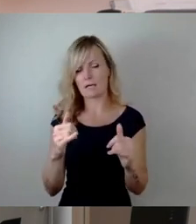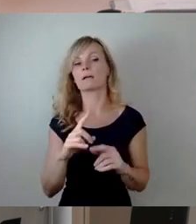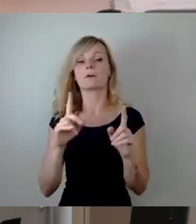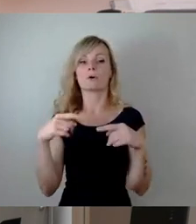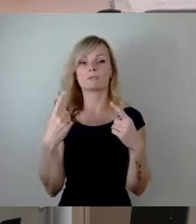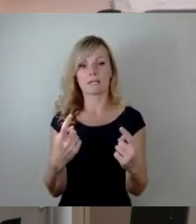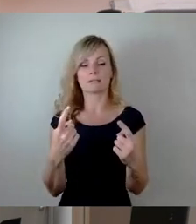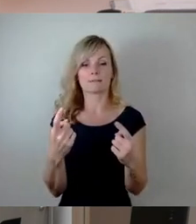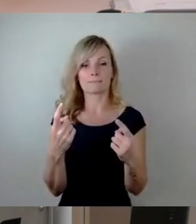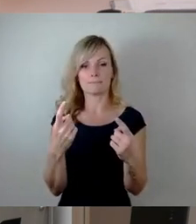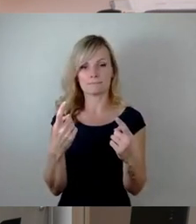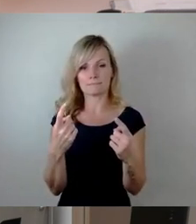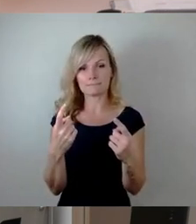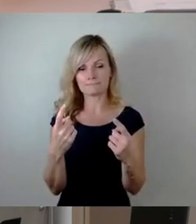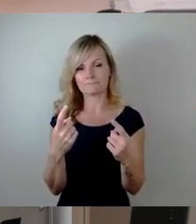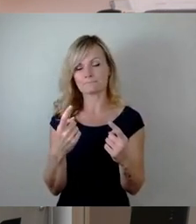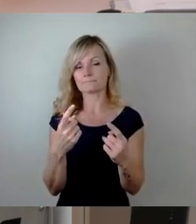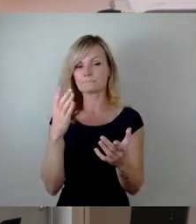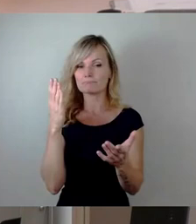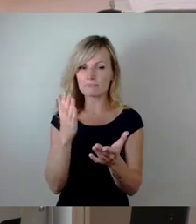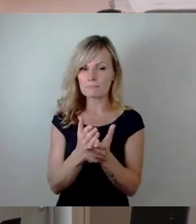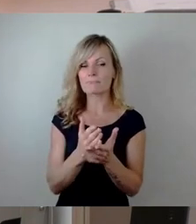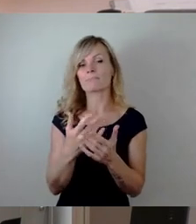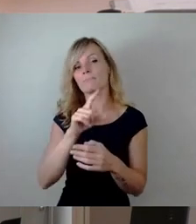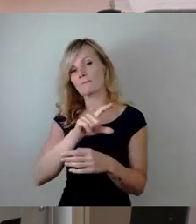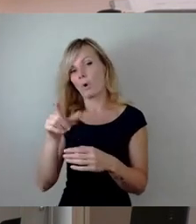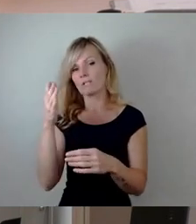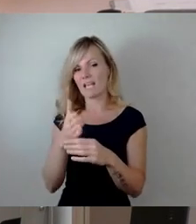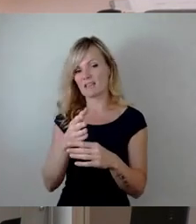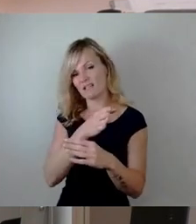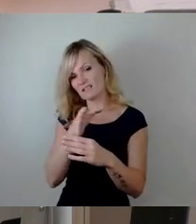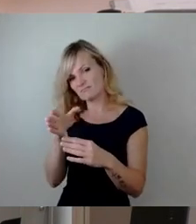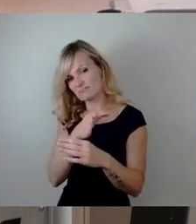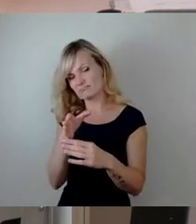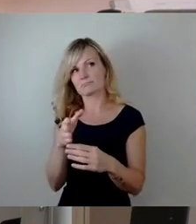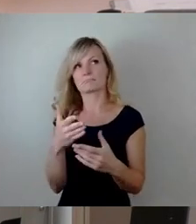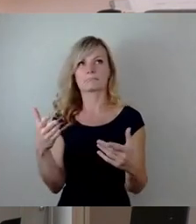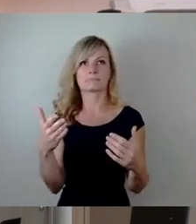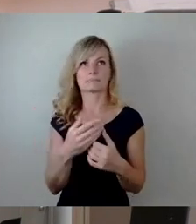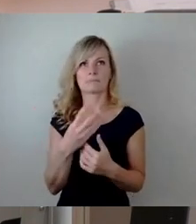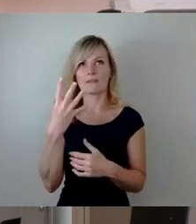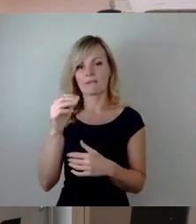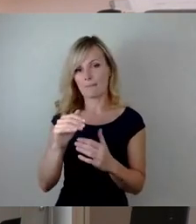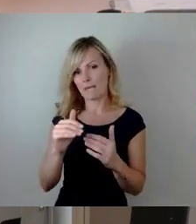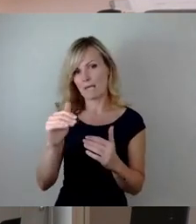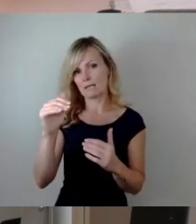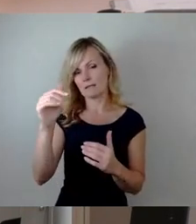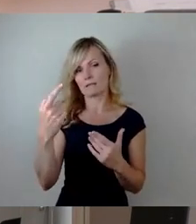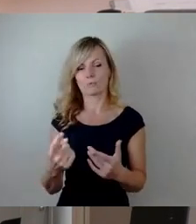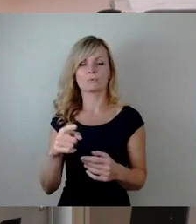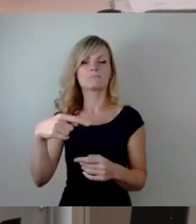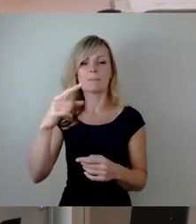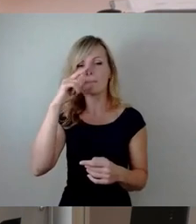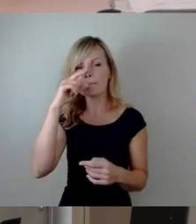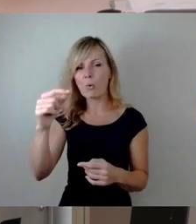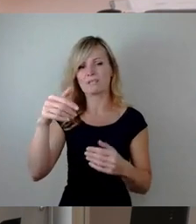Ende des Wochenendes, Richtung 4 Meter laufen. Vielleicht ist es auch erst am Montag, wie gesagt,